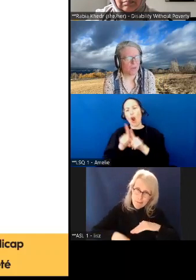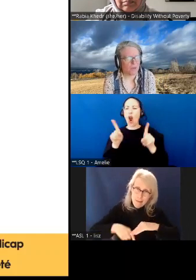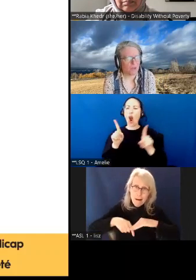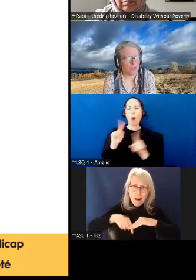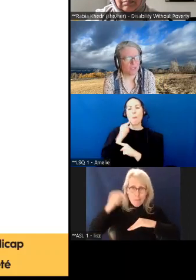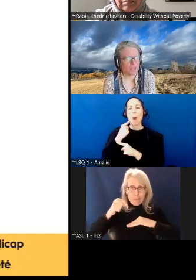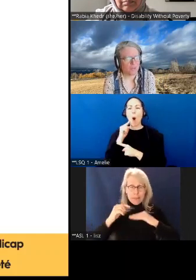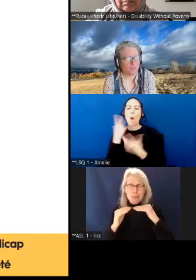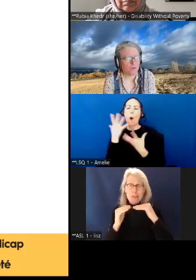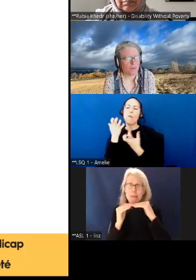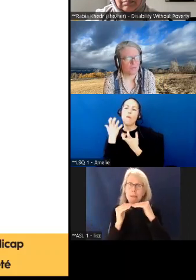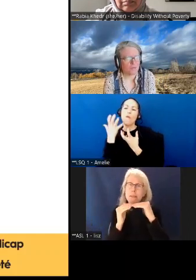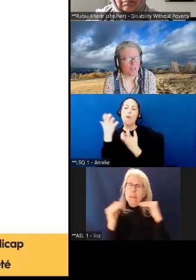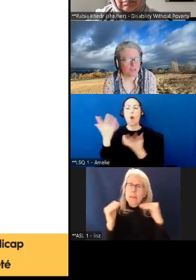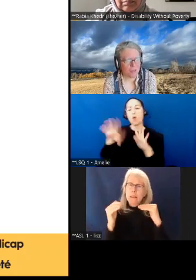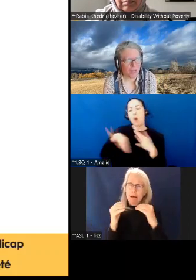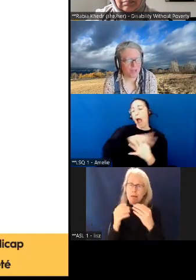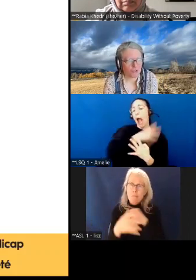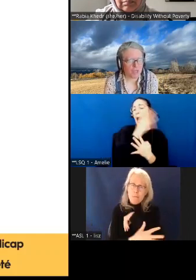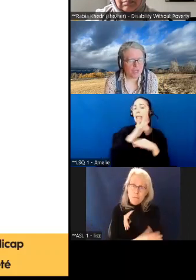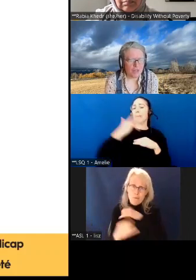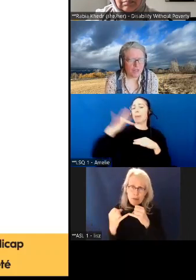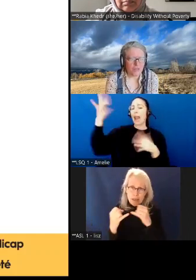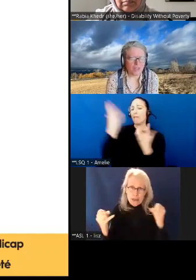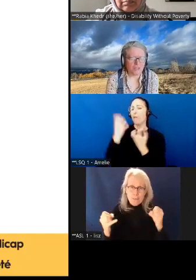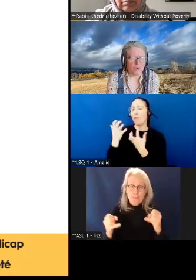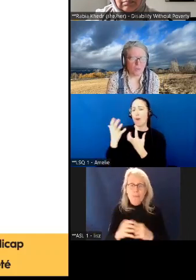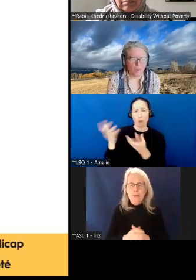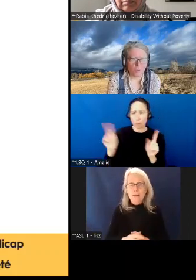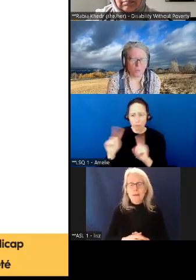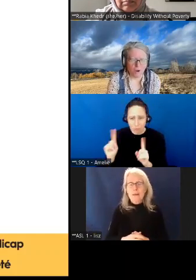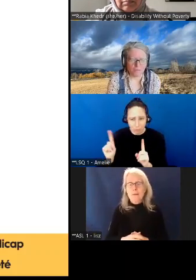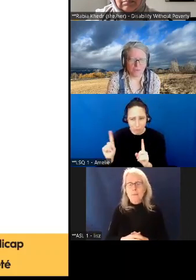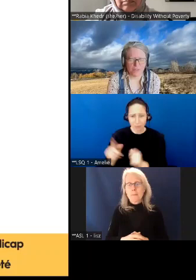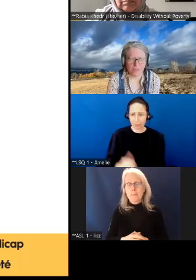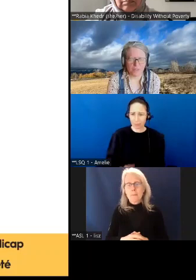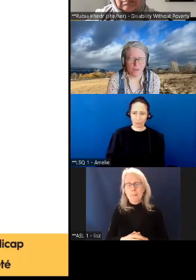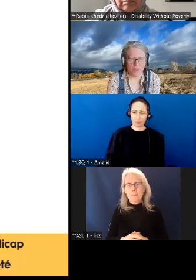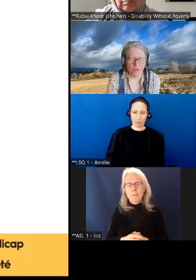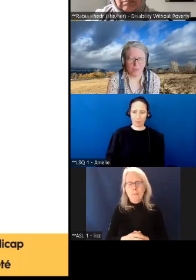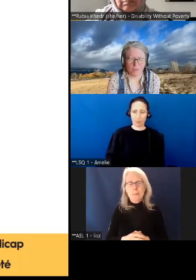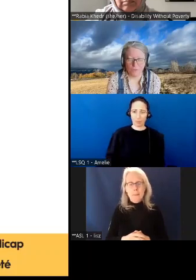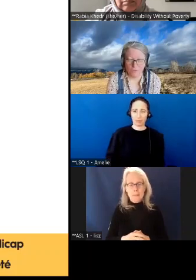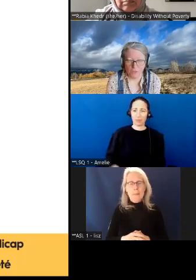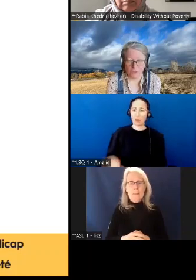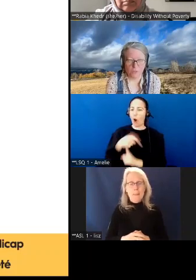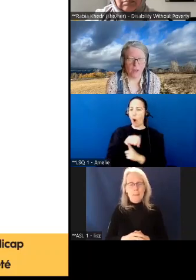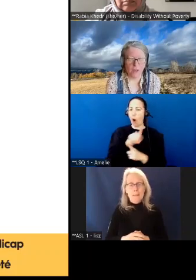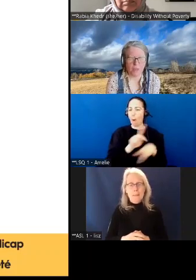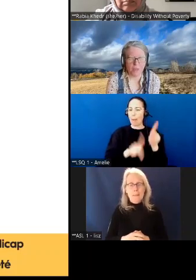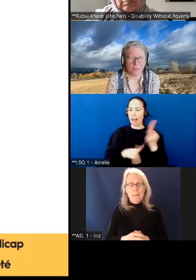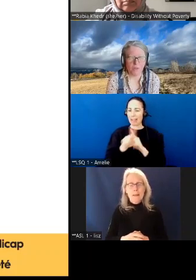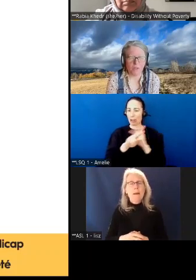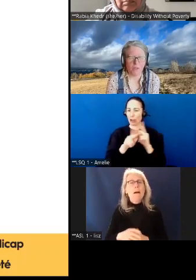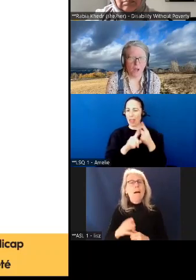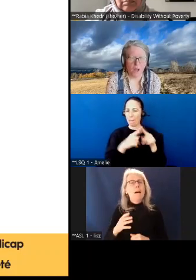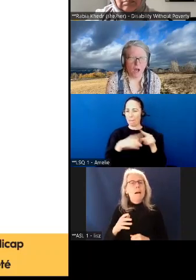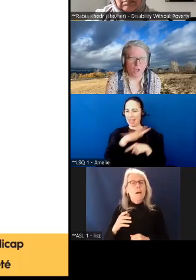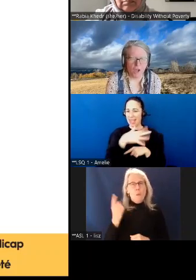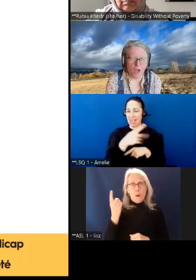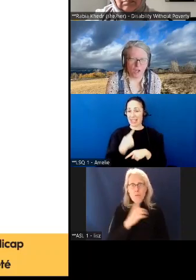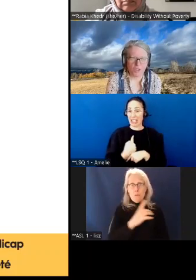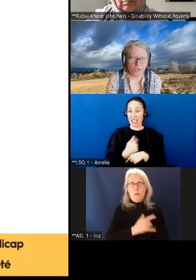des arc-en-ciel. nos amis nous ont mentionné qu'il seulement une province